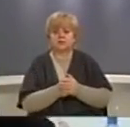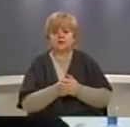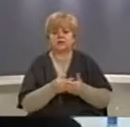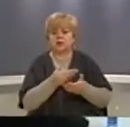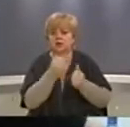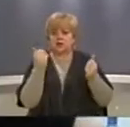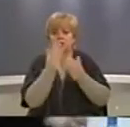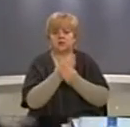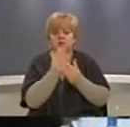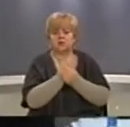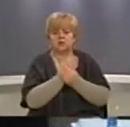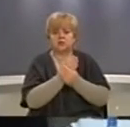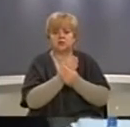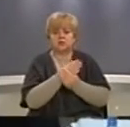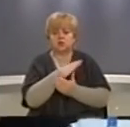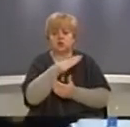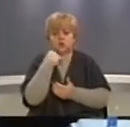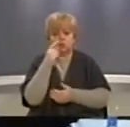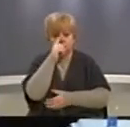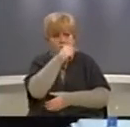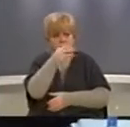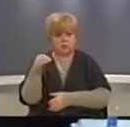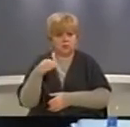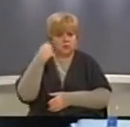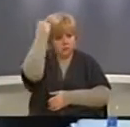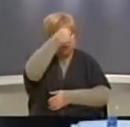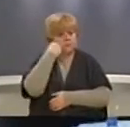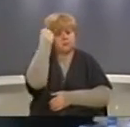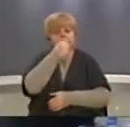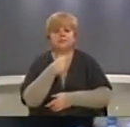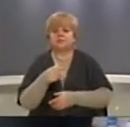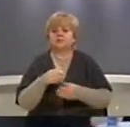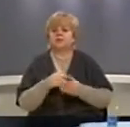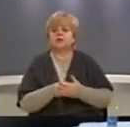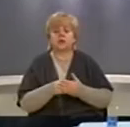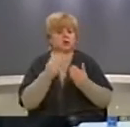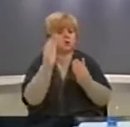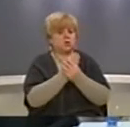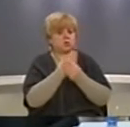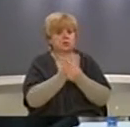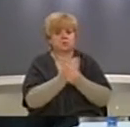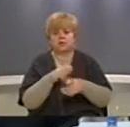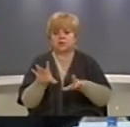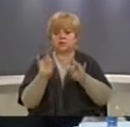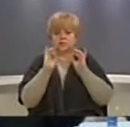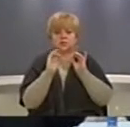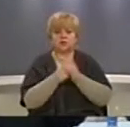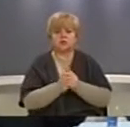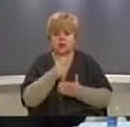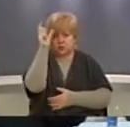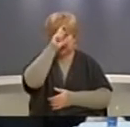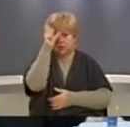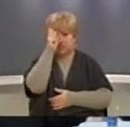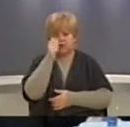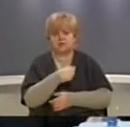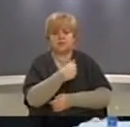dokumentacionit katastral për shumicin e komunave të Kosovës, për të cilat shënimet katastrale janë marë nga ishë okupatori serb